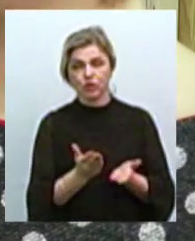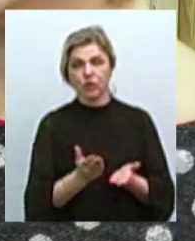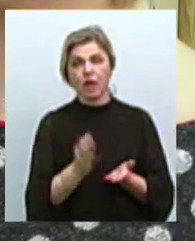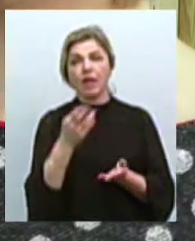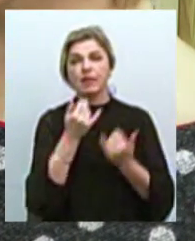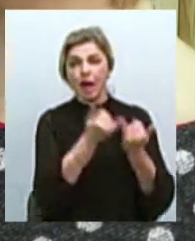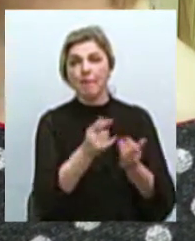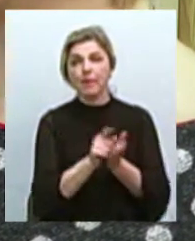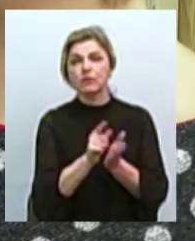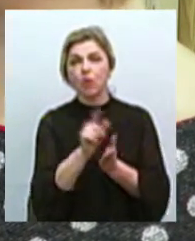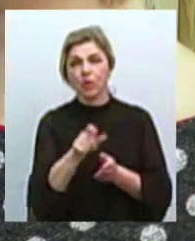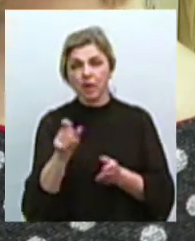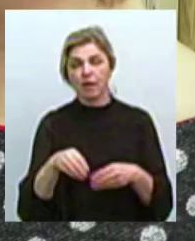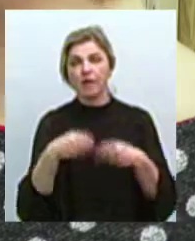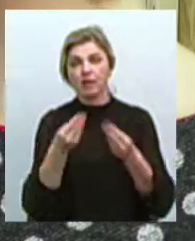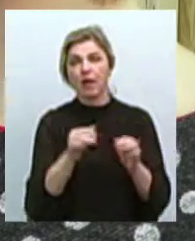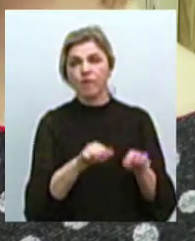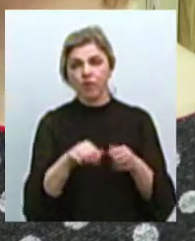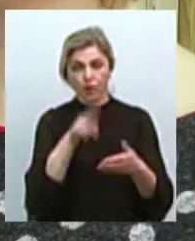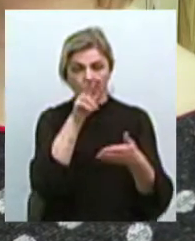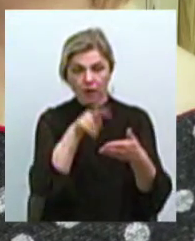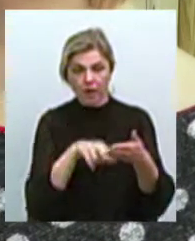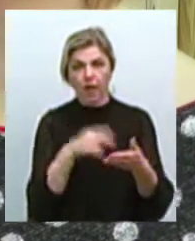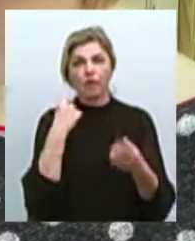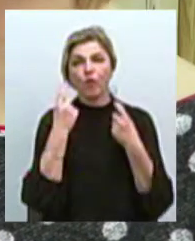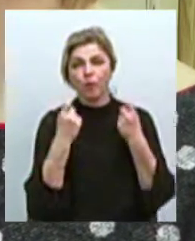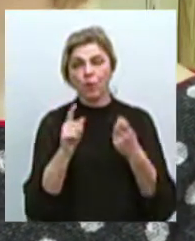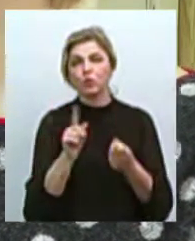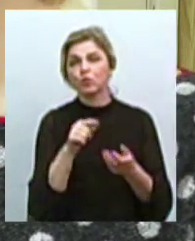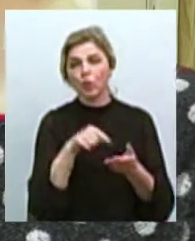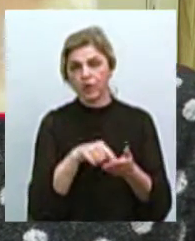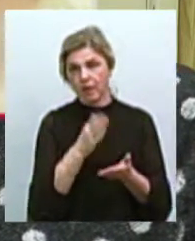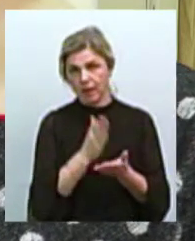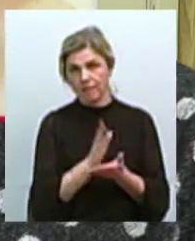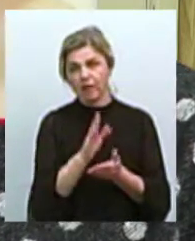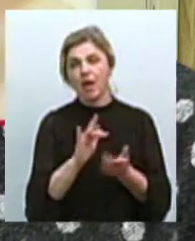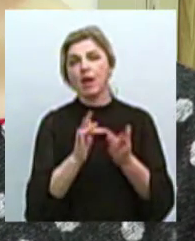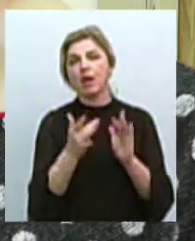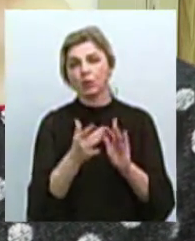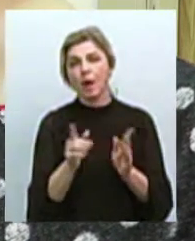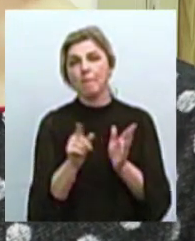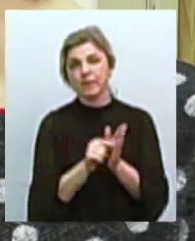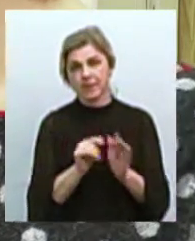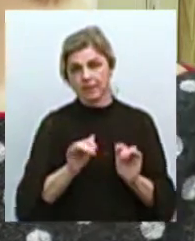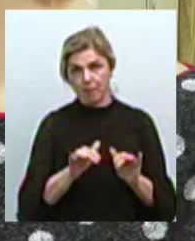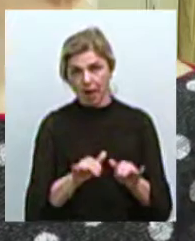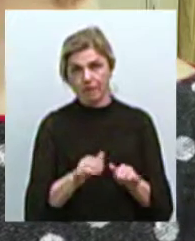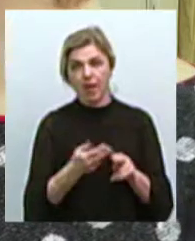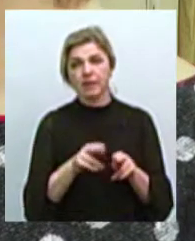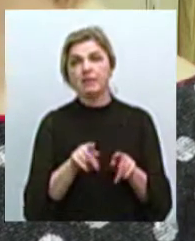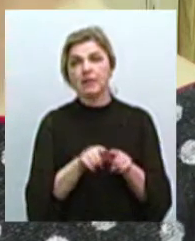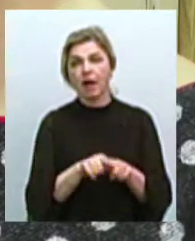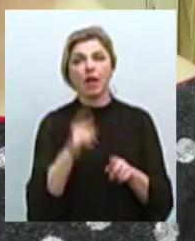пенсіонерів надається можливість перегляду інформації, яка міститься в електронній пенсійній справі. Це така